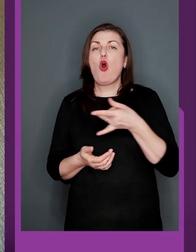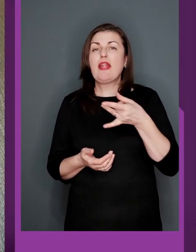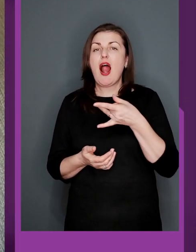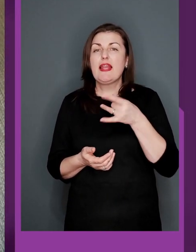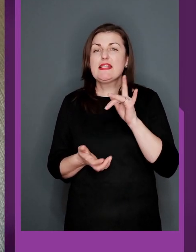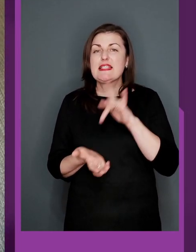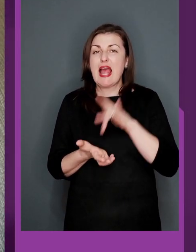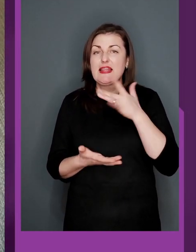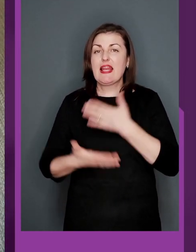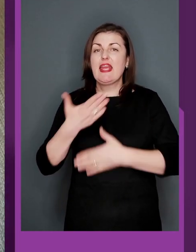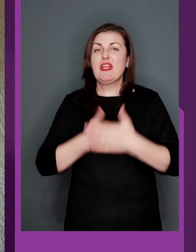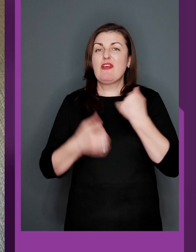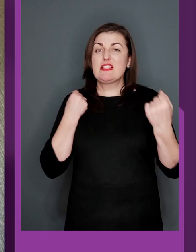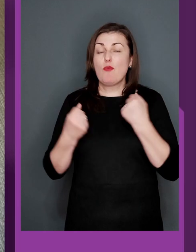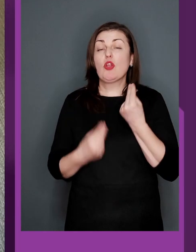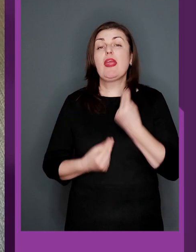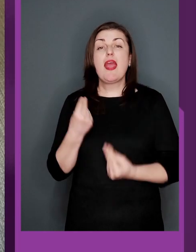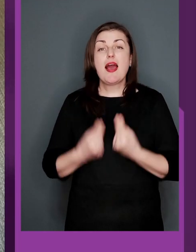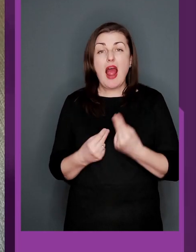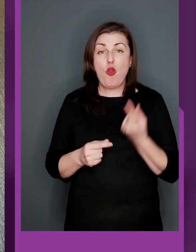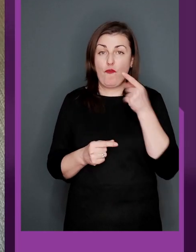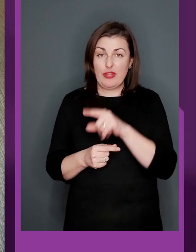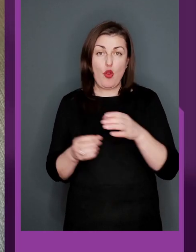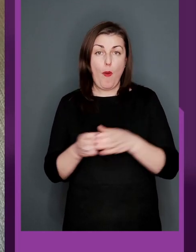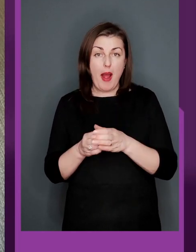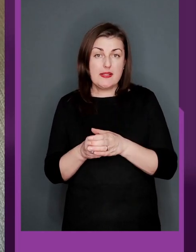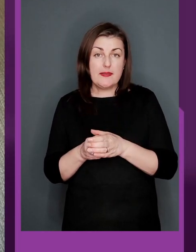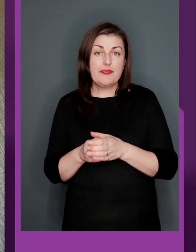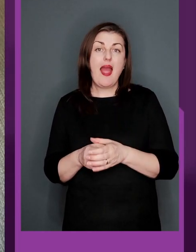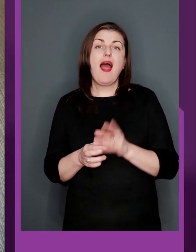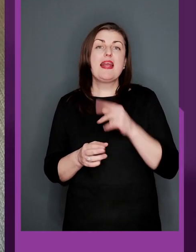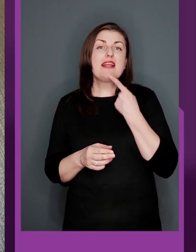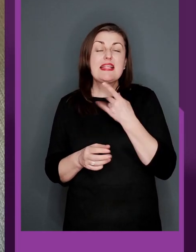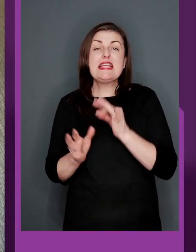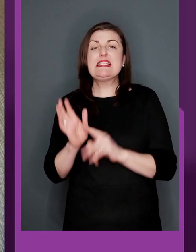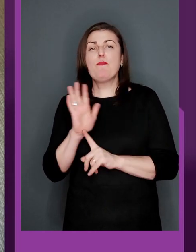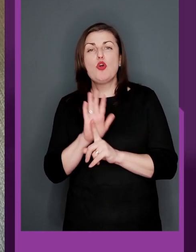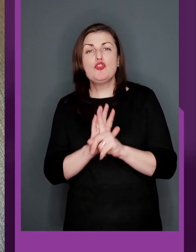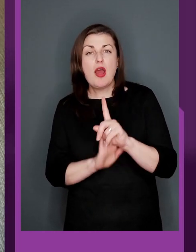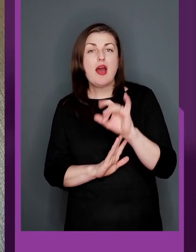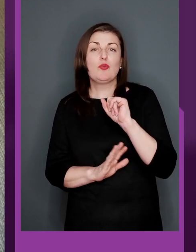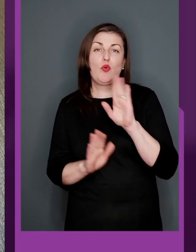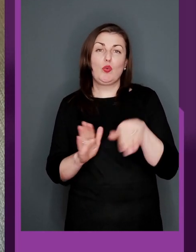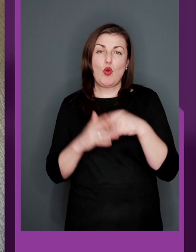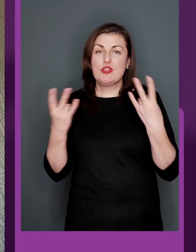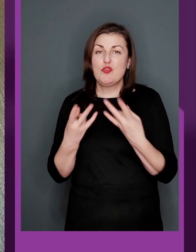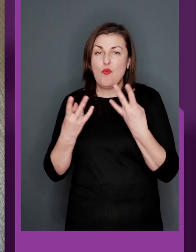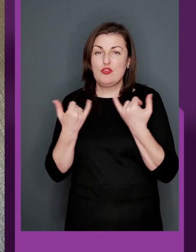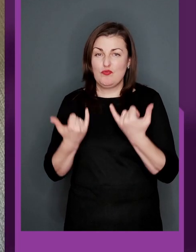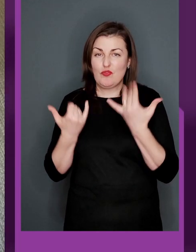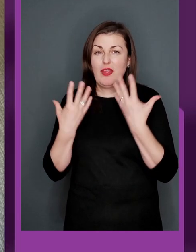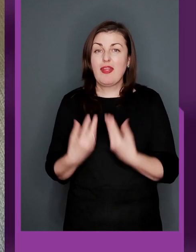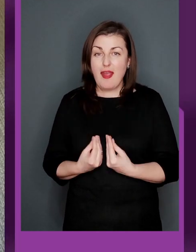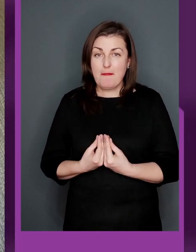регіональний центр «Інвоспорт», і граю в цій команді, як сказати, і з початку, і